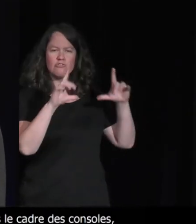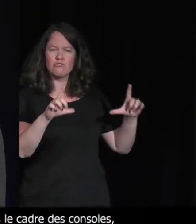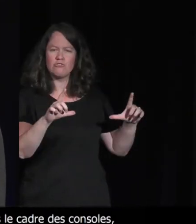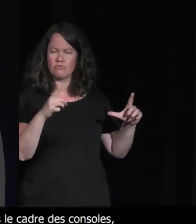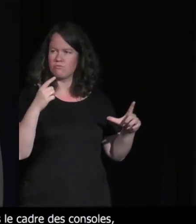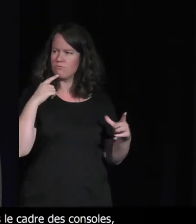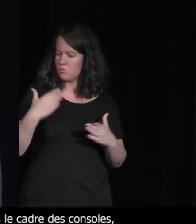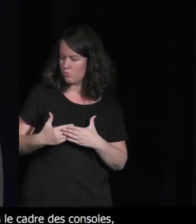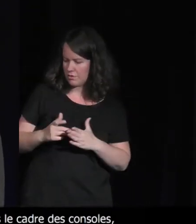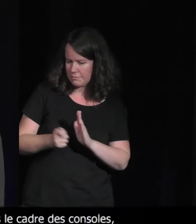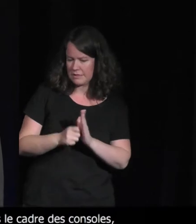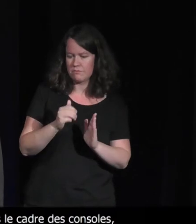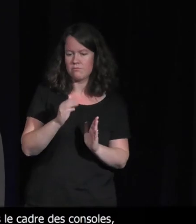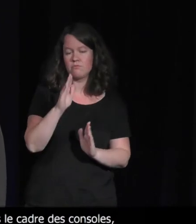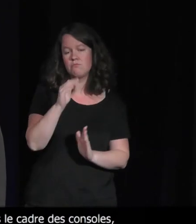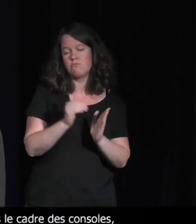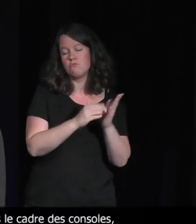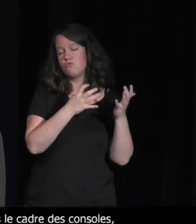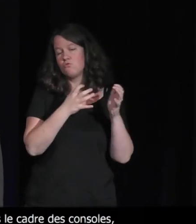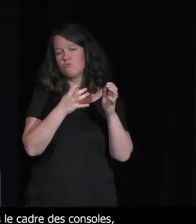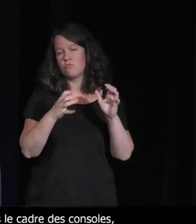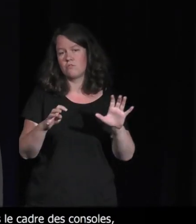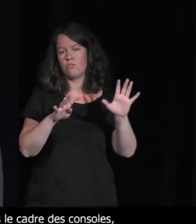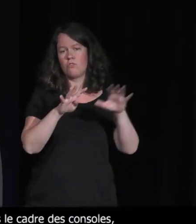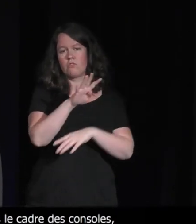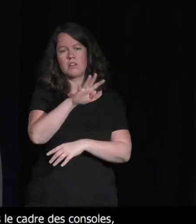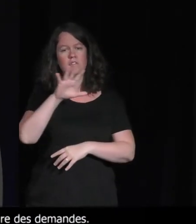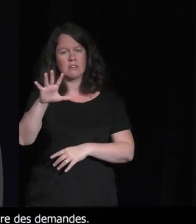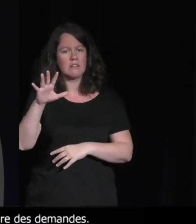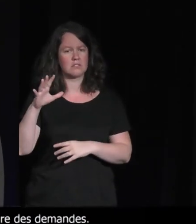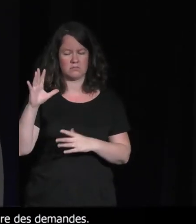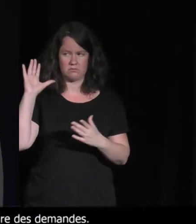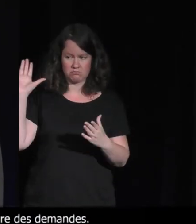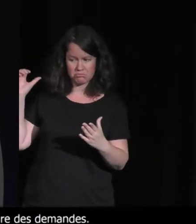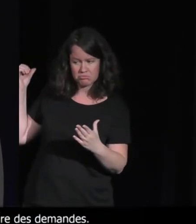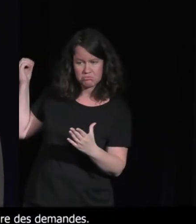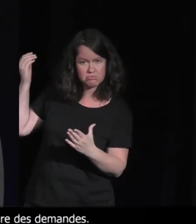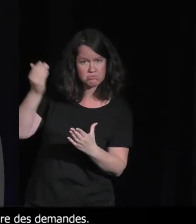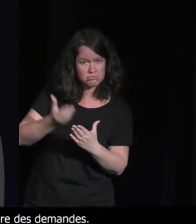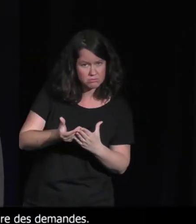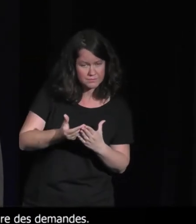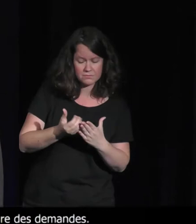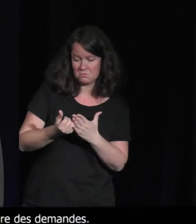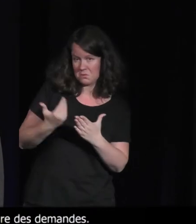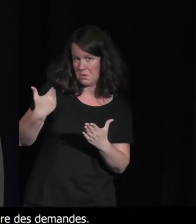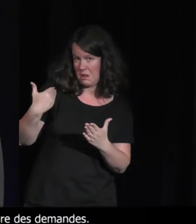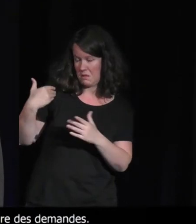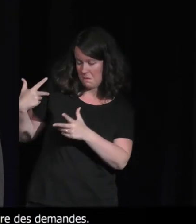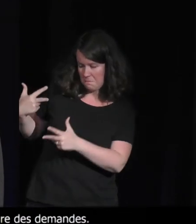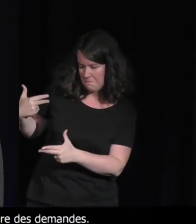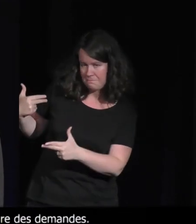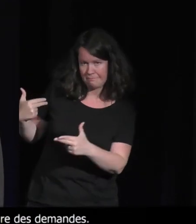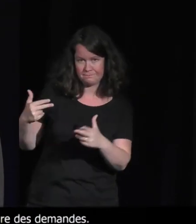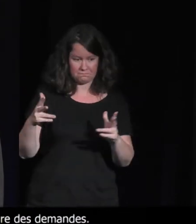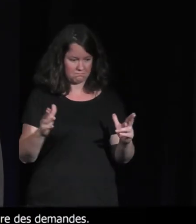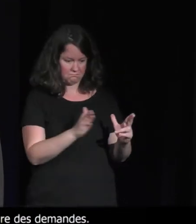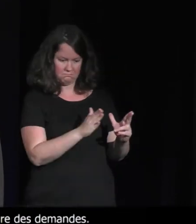fin de la Seconde Guerre mondiale, puisque c'est le point d'intérêt, jusqu'à il y a quelques années. Et en fait, la croissance de la